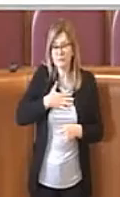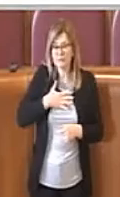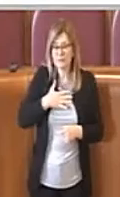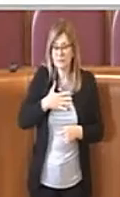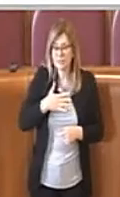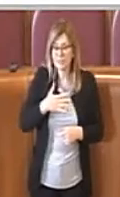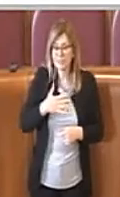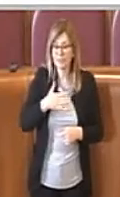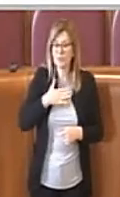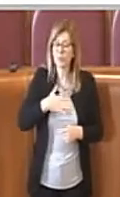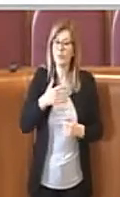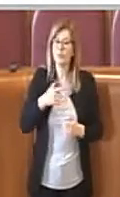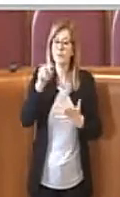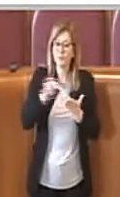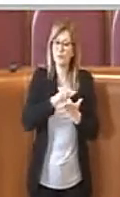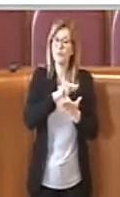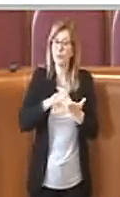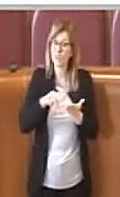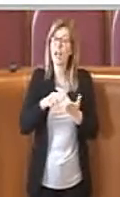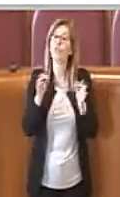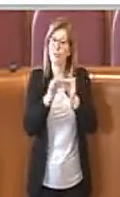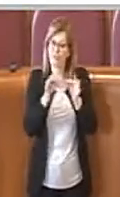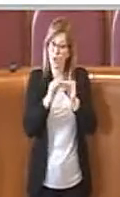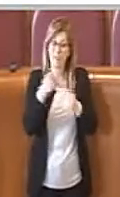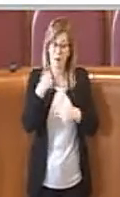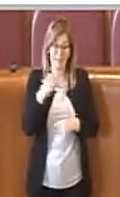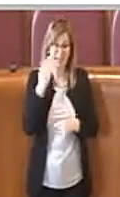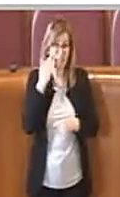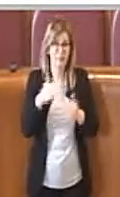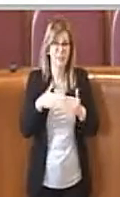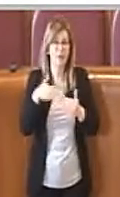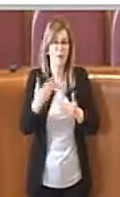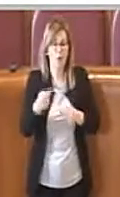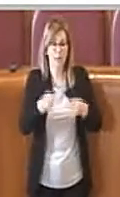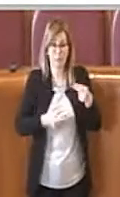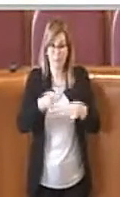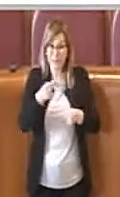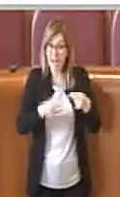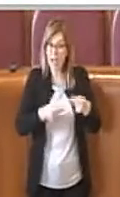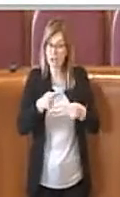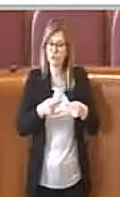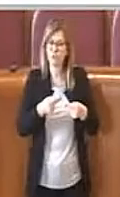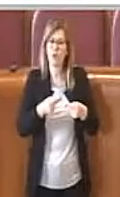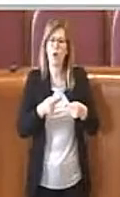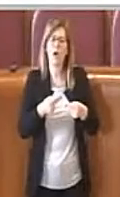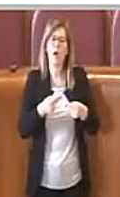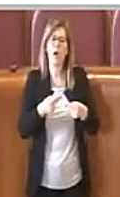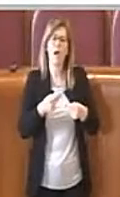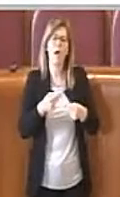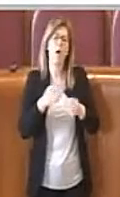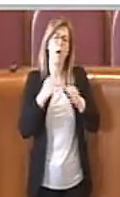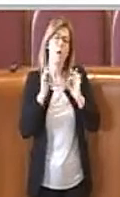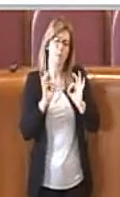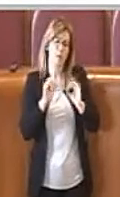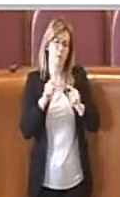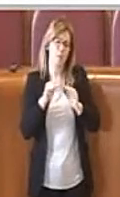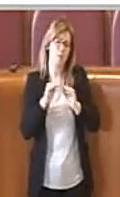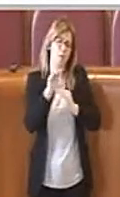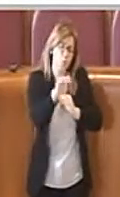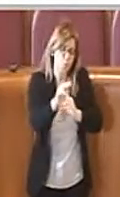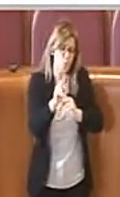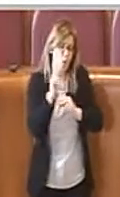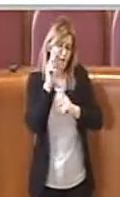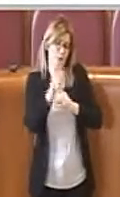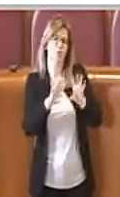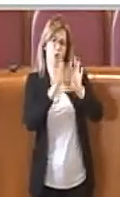questi debiti fuori bilancio con insieme una visione futura sul da farsi. Io vorrei ricordare a